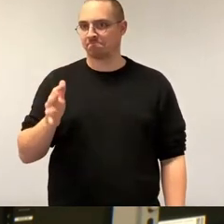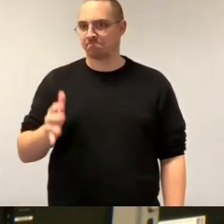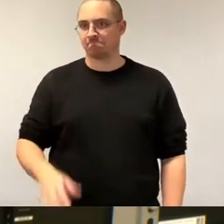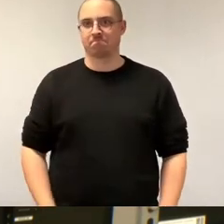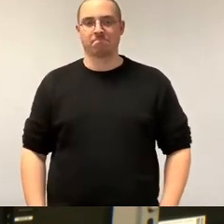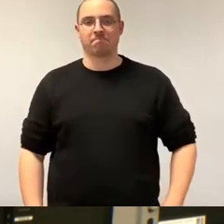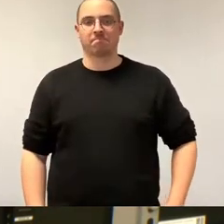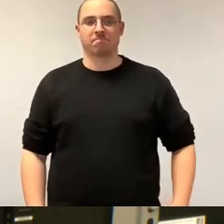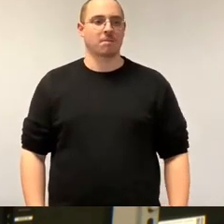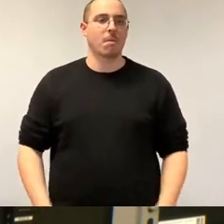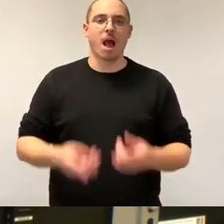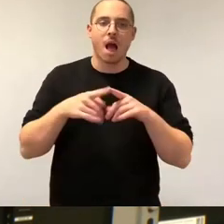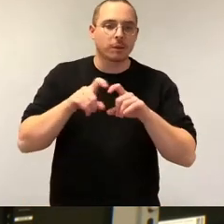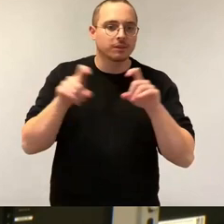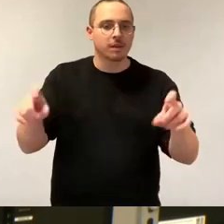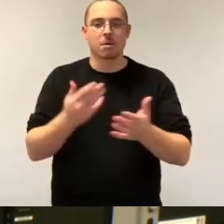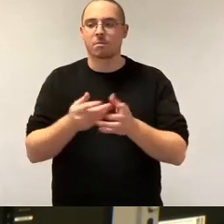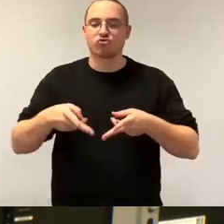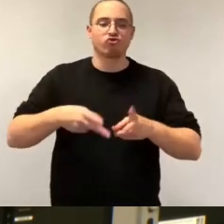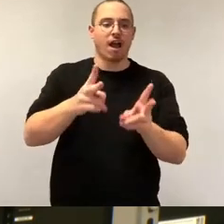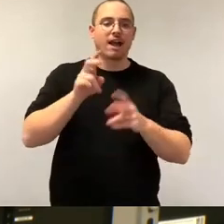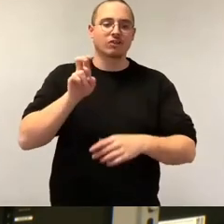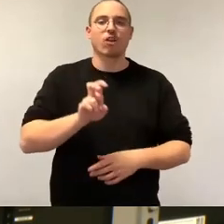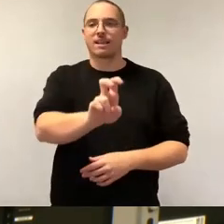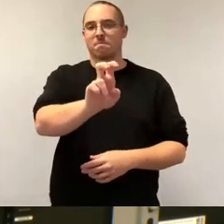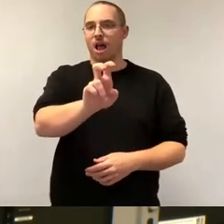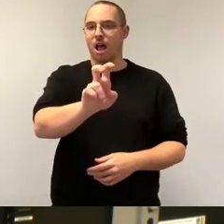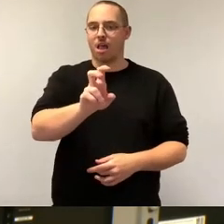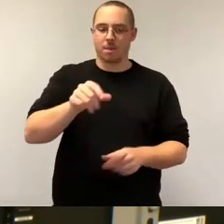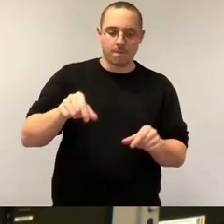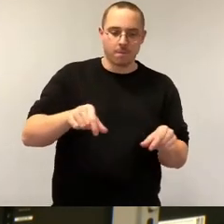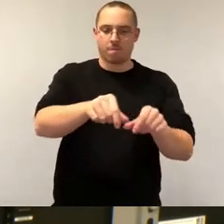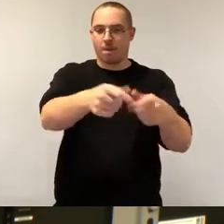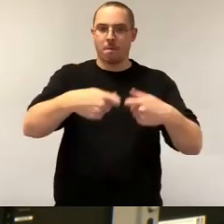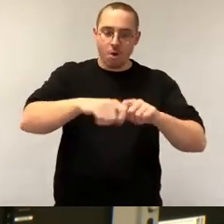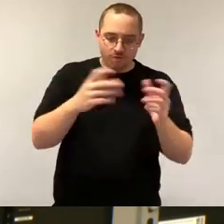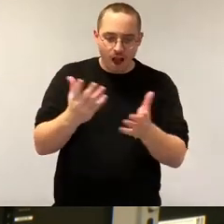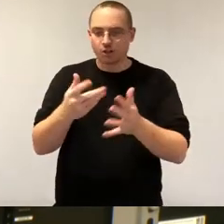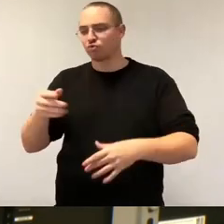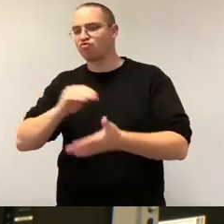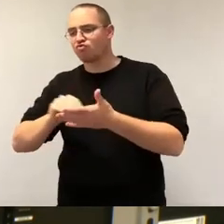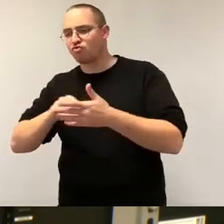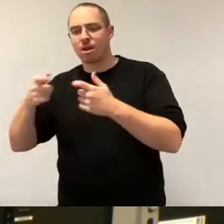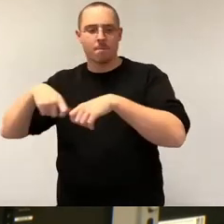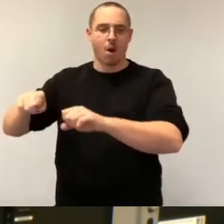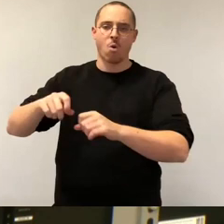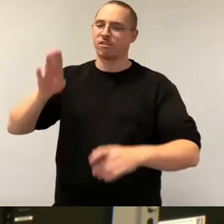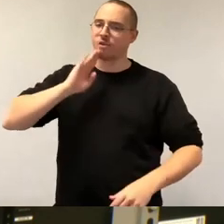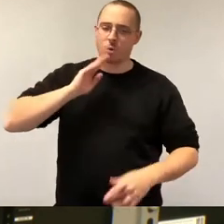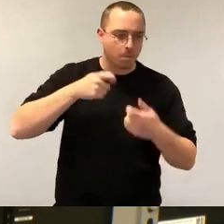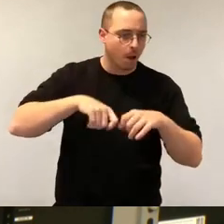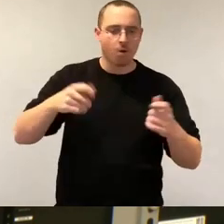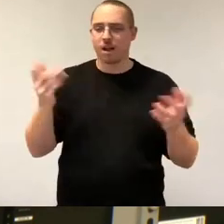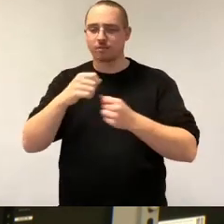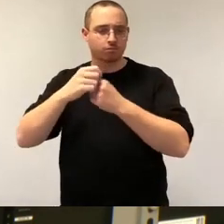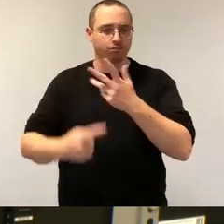wir bauen, ob wir jetzt hier noch eine Schule und da Wohnungen und all das, das ist doch nicht nur unsere Verantwortung. Das